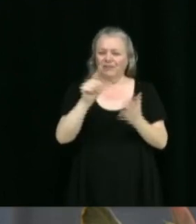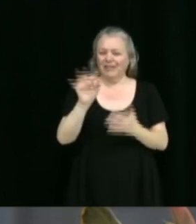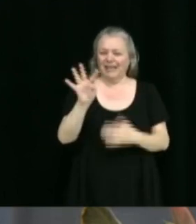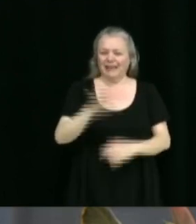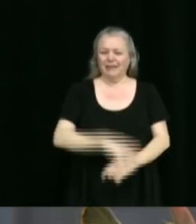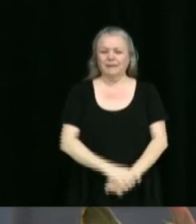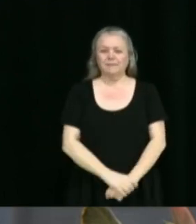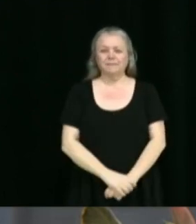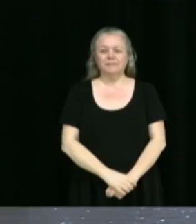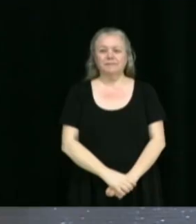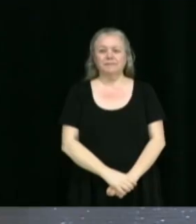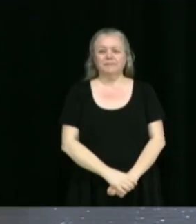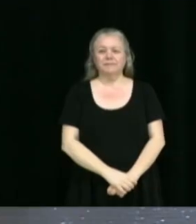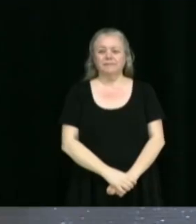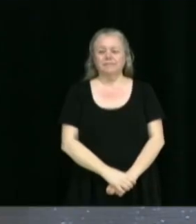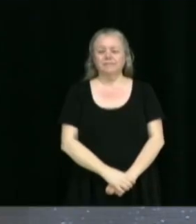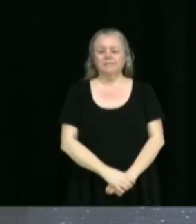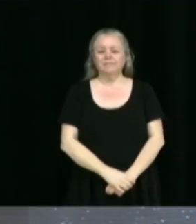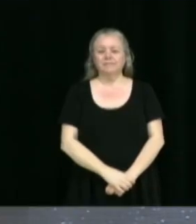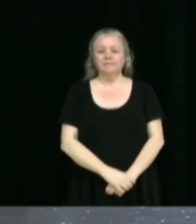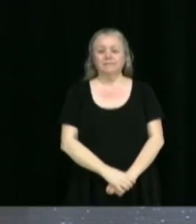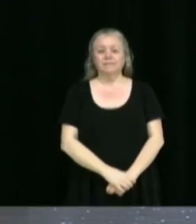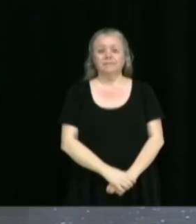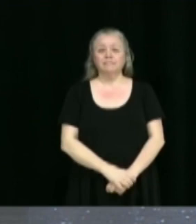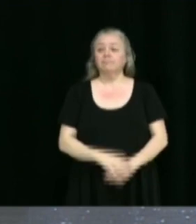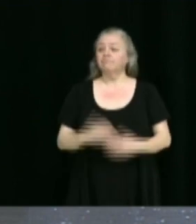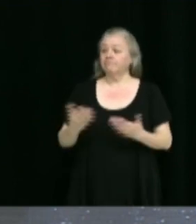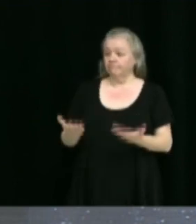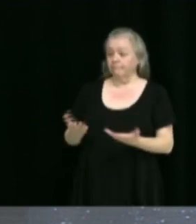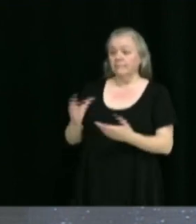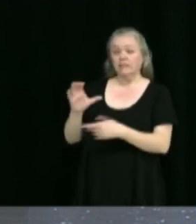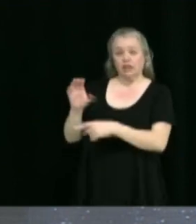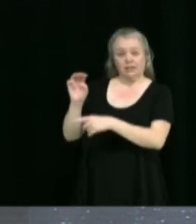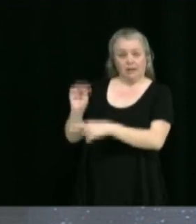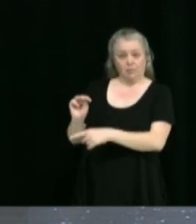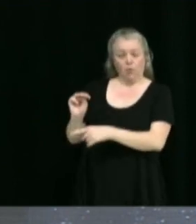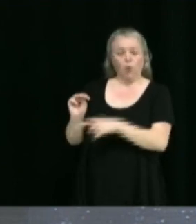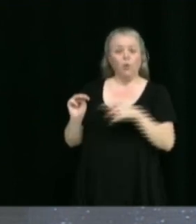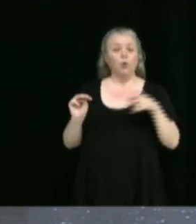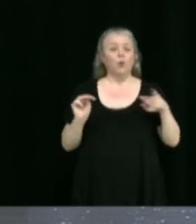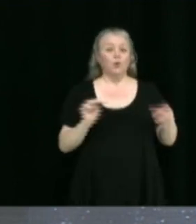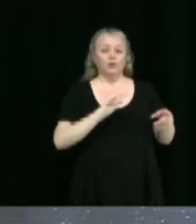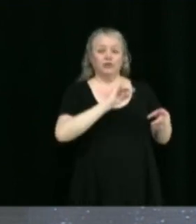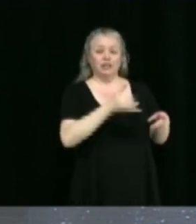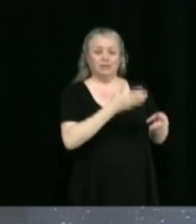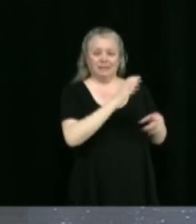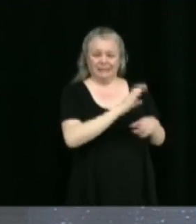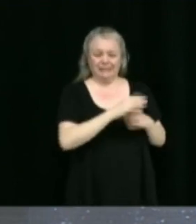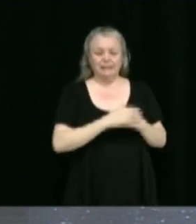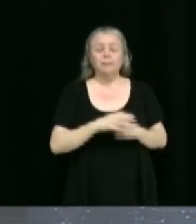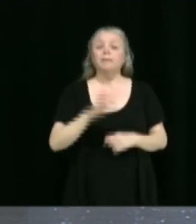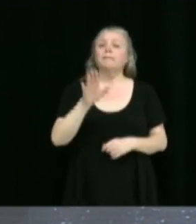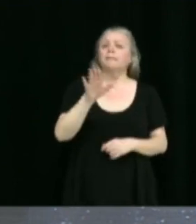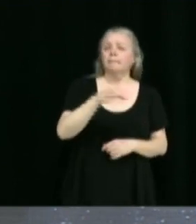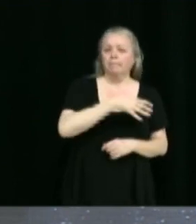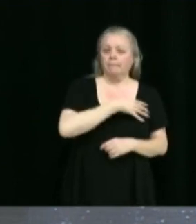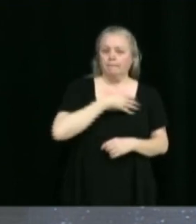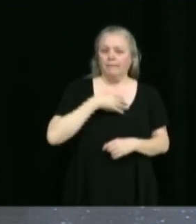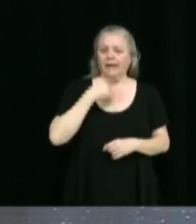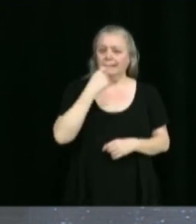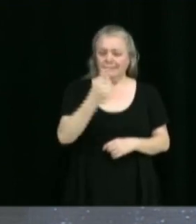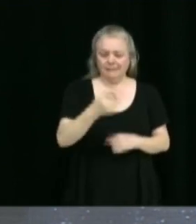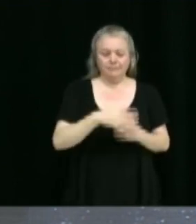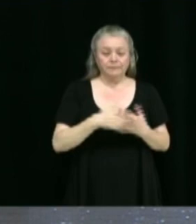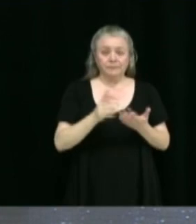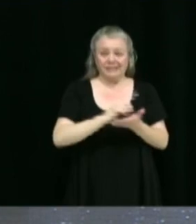Super, merci beaucoup. Donc, Chantal Moreau et James Casey, il y aura une communication faite cette